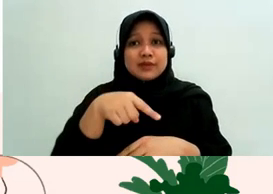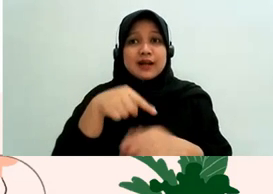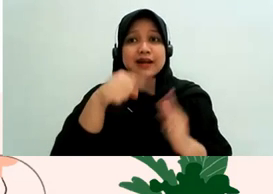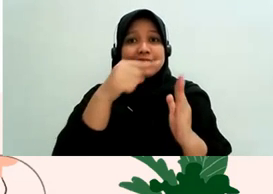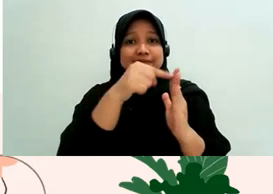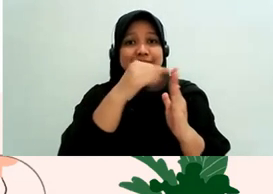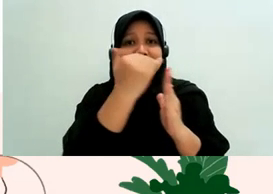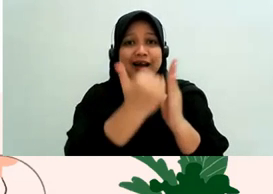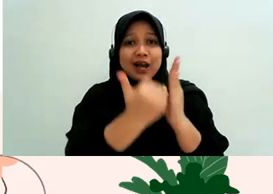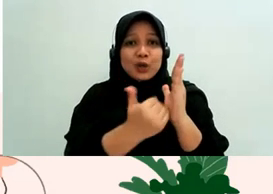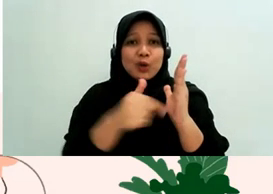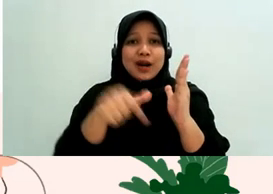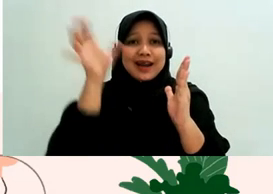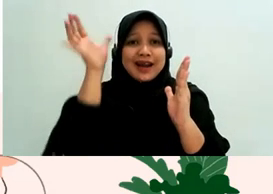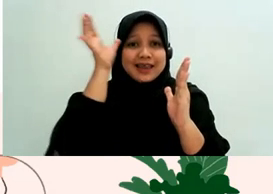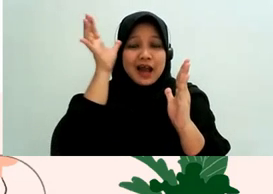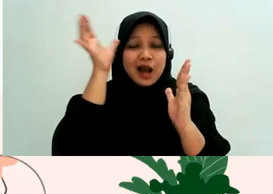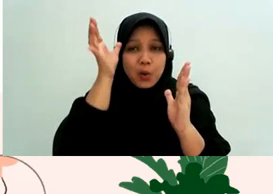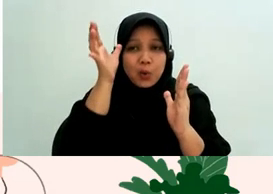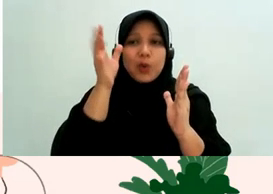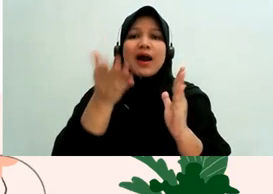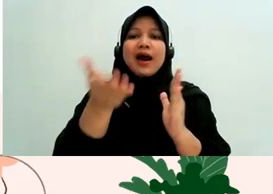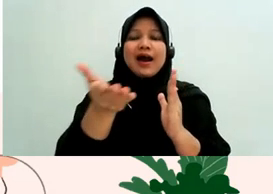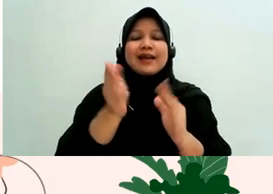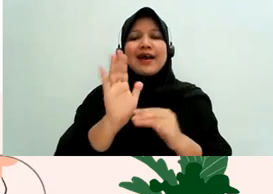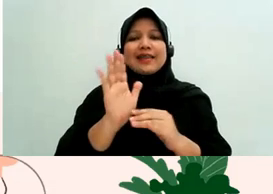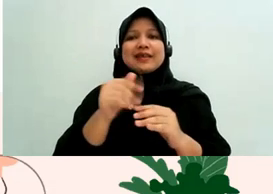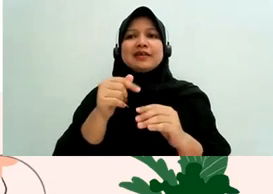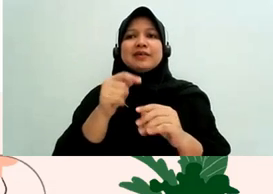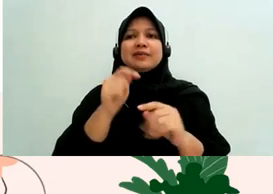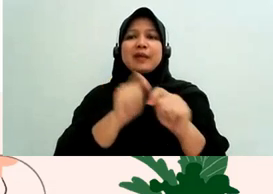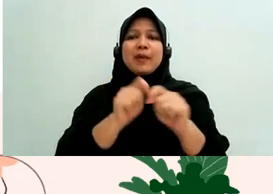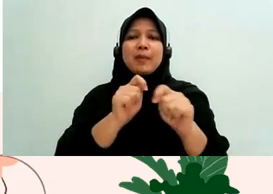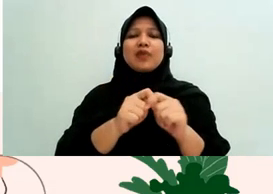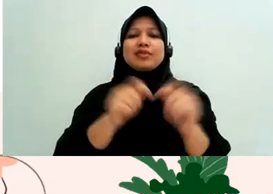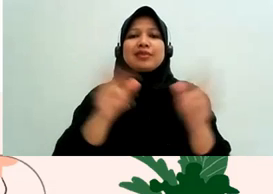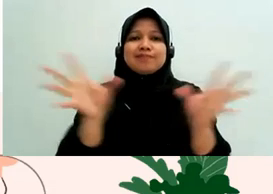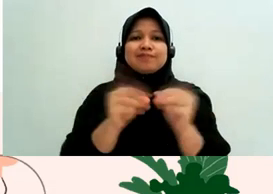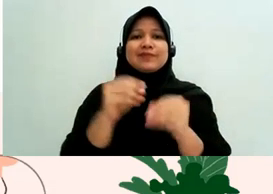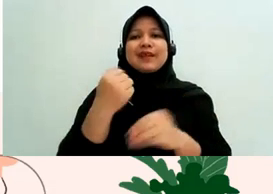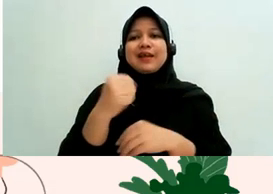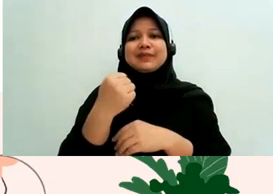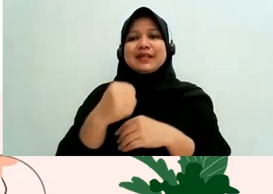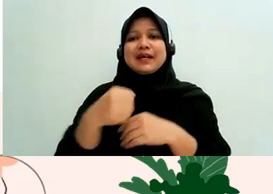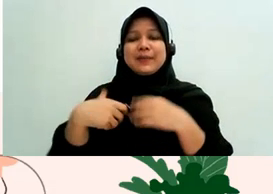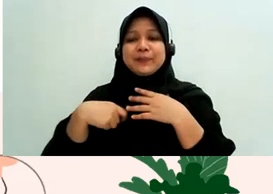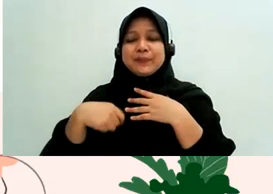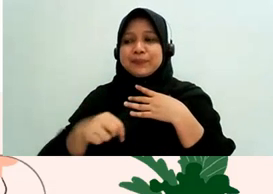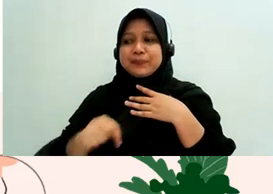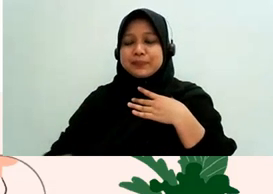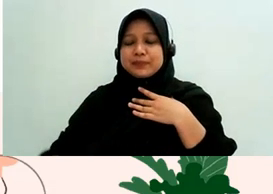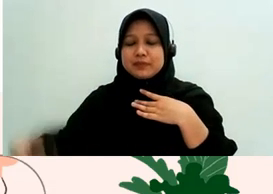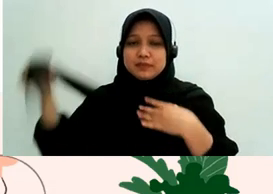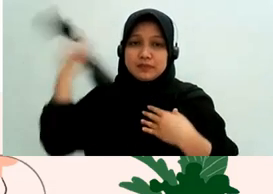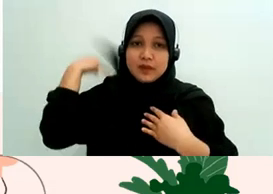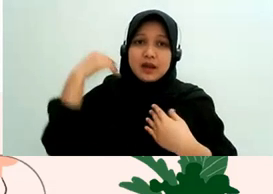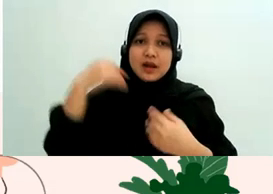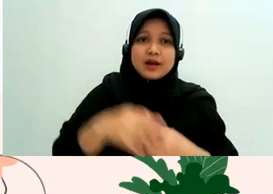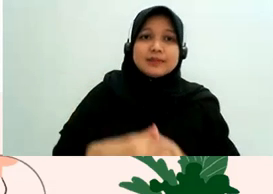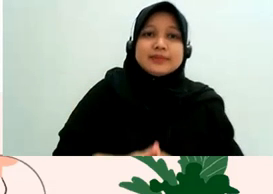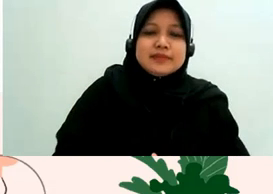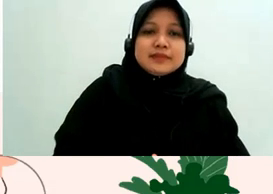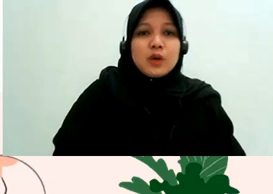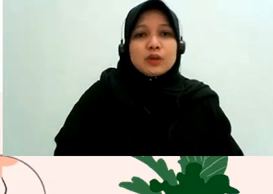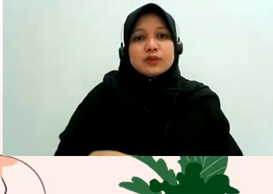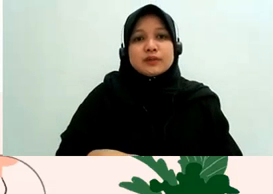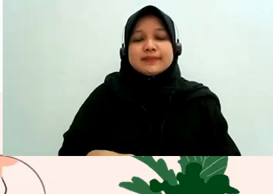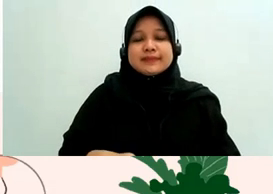gitu kira-kira nah untuk anak juga gitu apa namanya ketika teman-teman tahu bahwa selain difabel